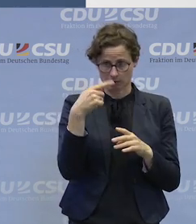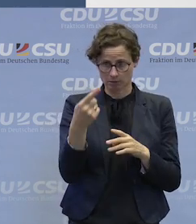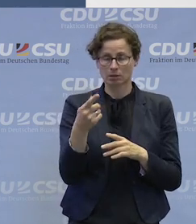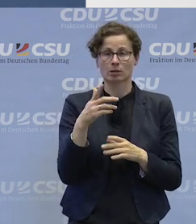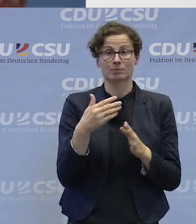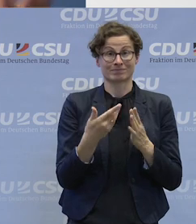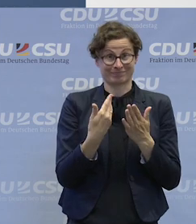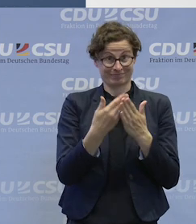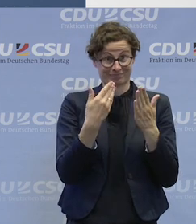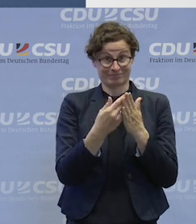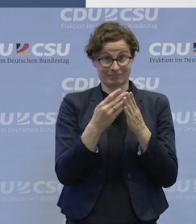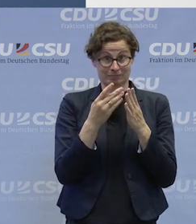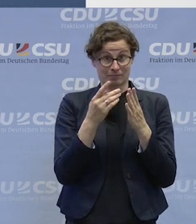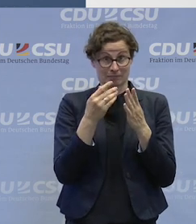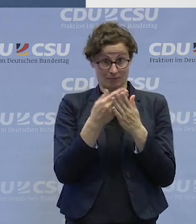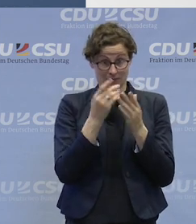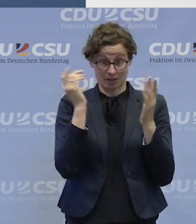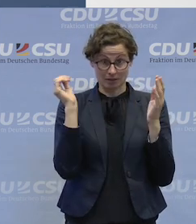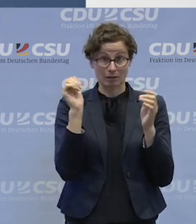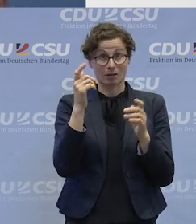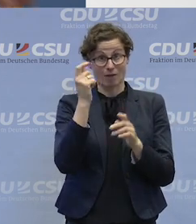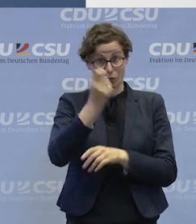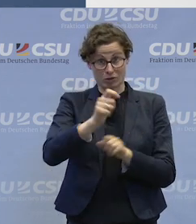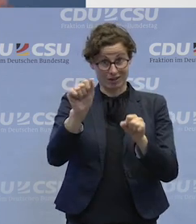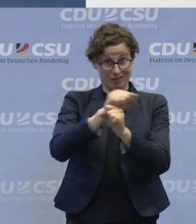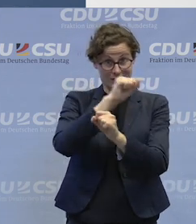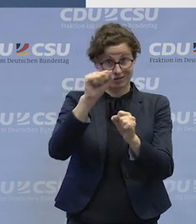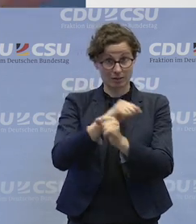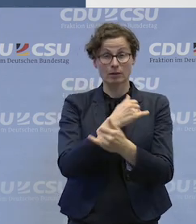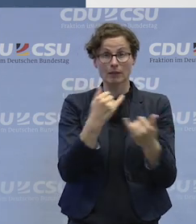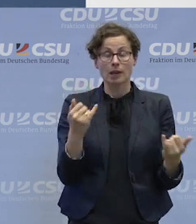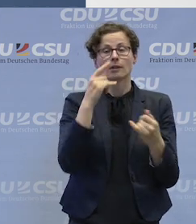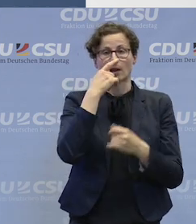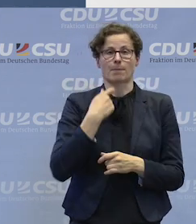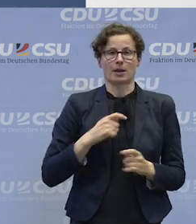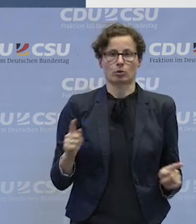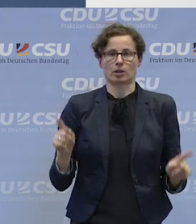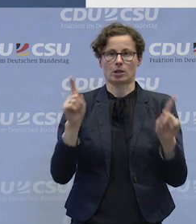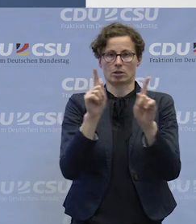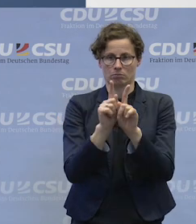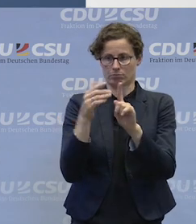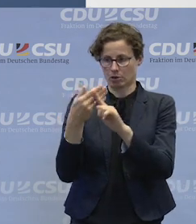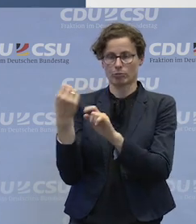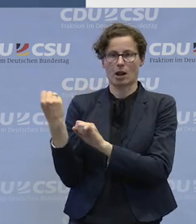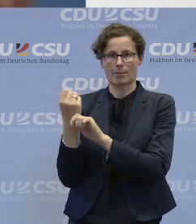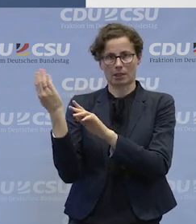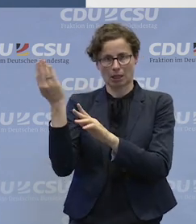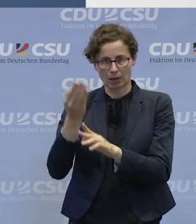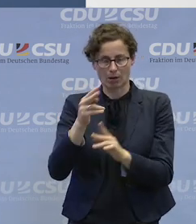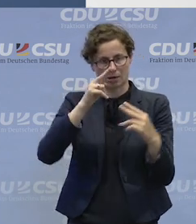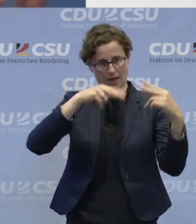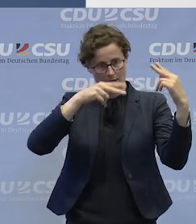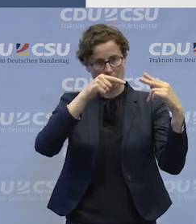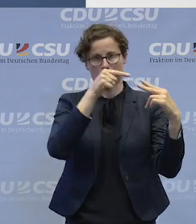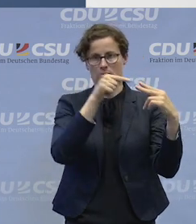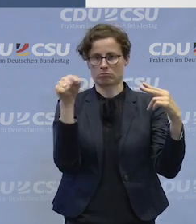aufbrechen können, wenn der persönliche Kontakt hergestellt ist. Wenn der Arbeitgeber Meier den beeinträchtigten Herrn Müller kennenlernt und sieht, ach, guck mal, so ist der.